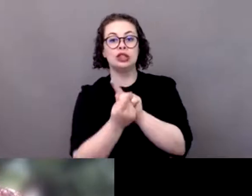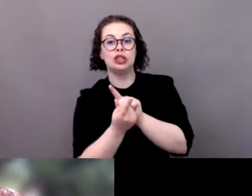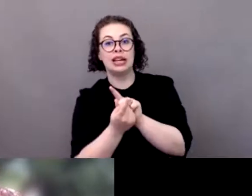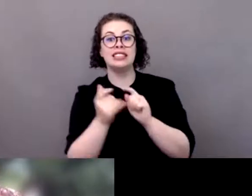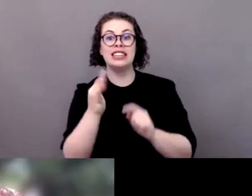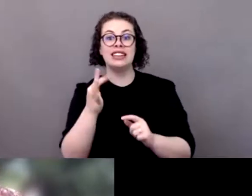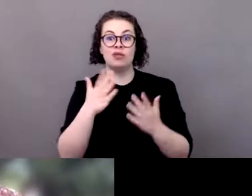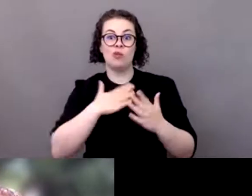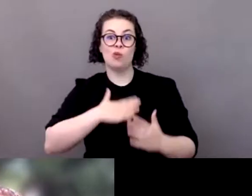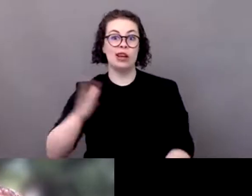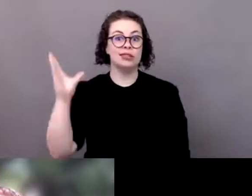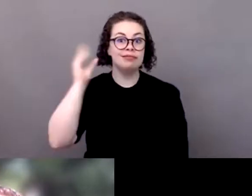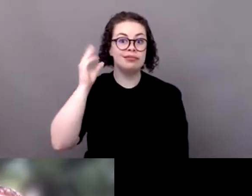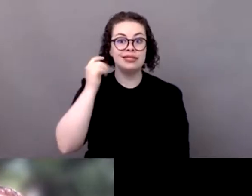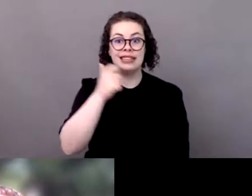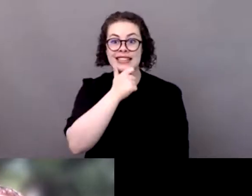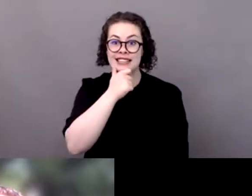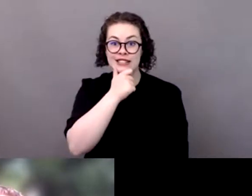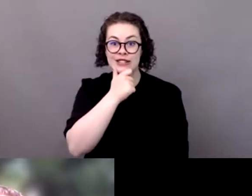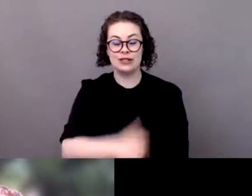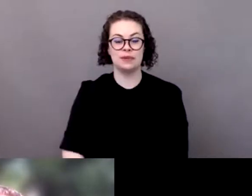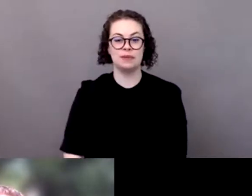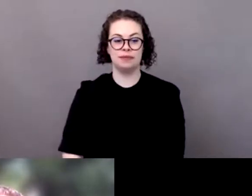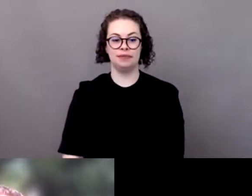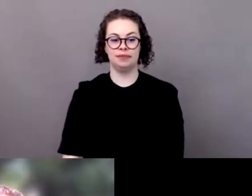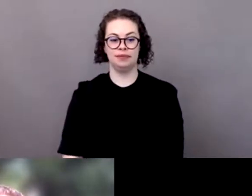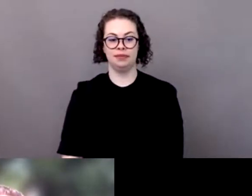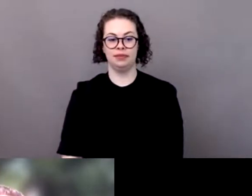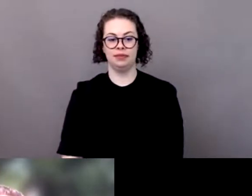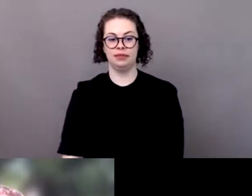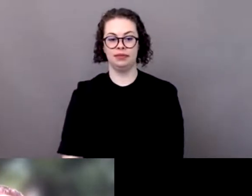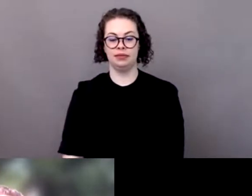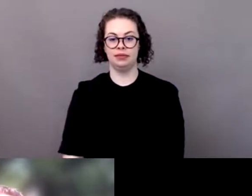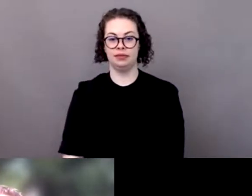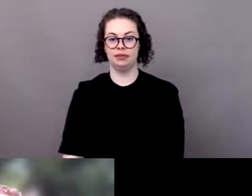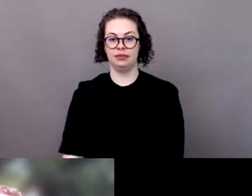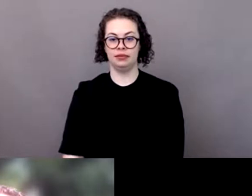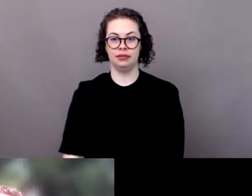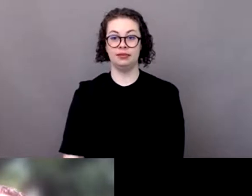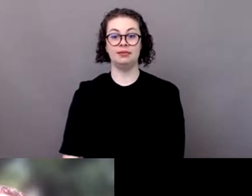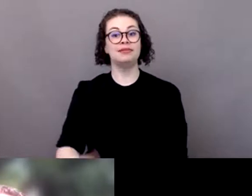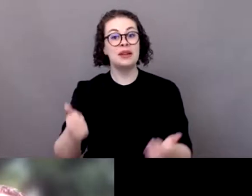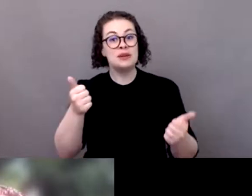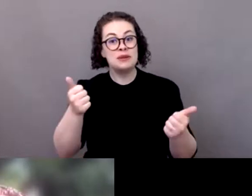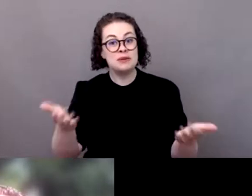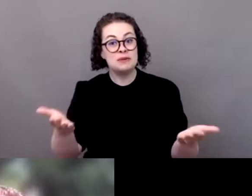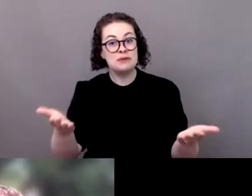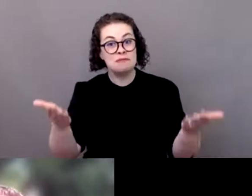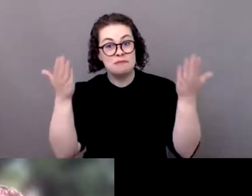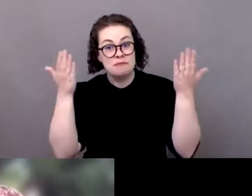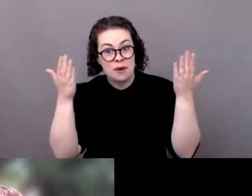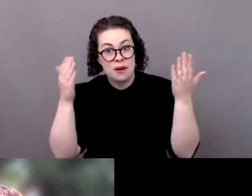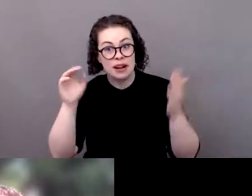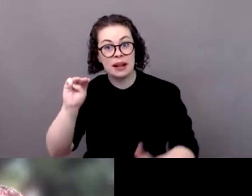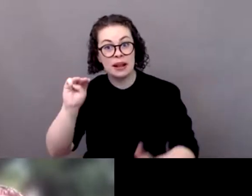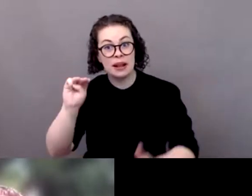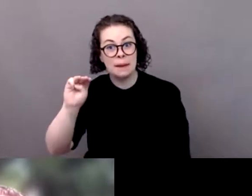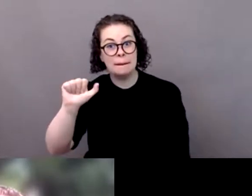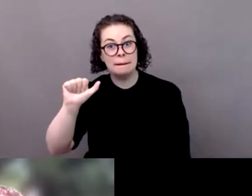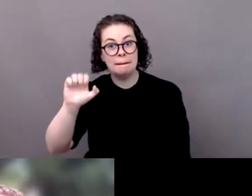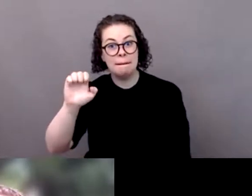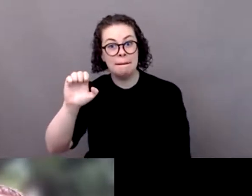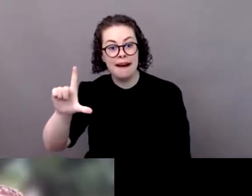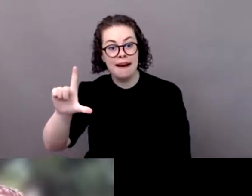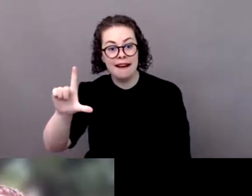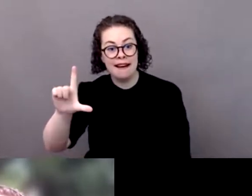maëlle bonjour merci d'être d'être avec nous aujourd'hui merci de de prendre le temps de d